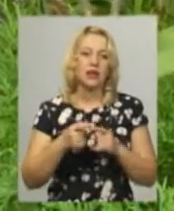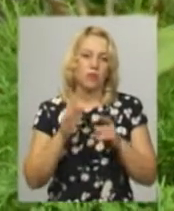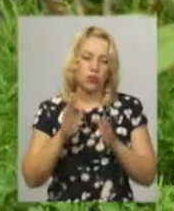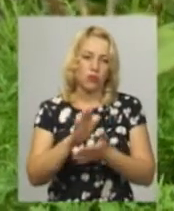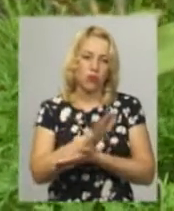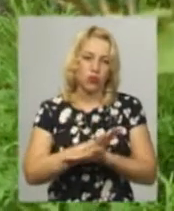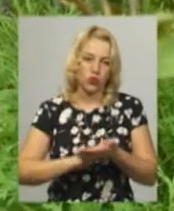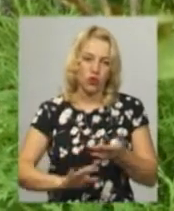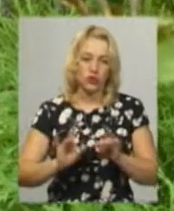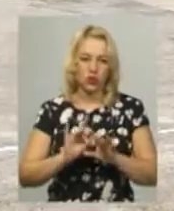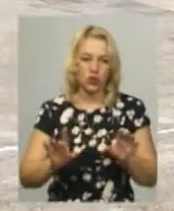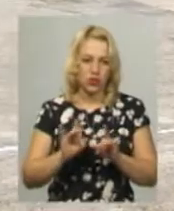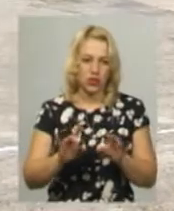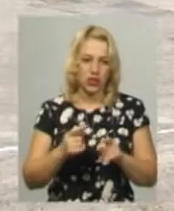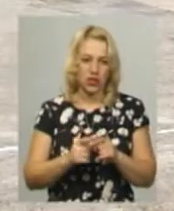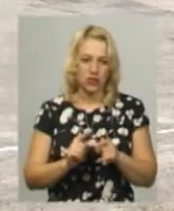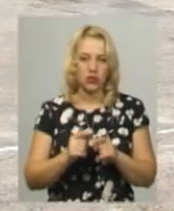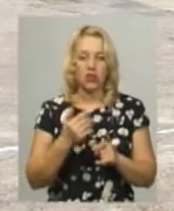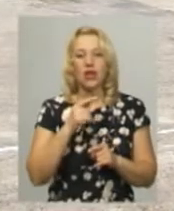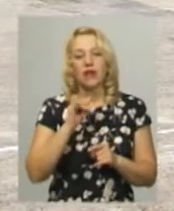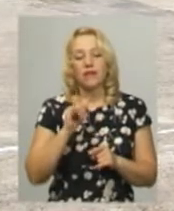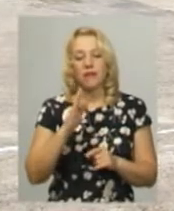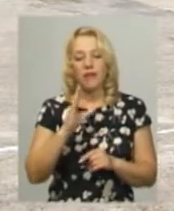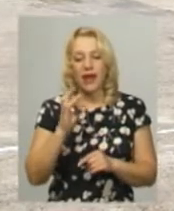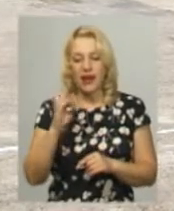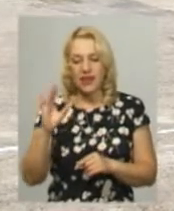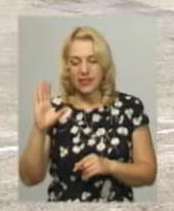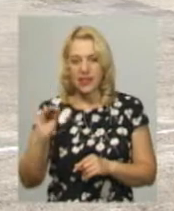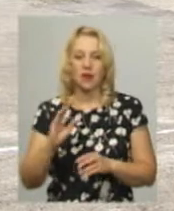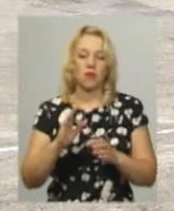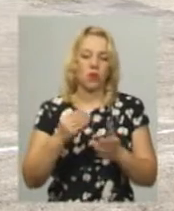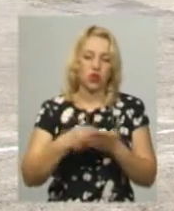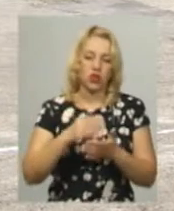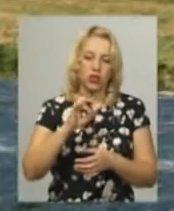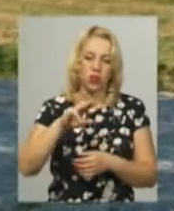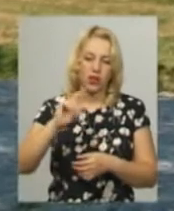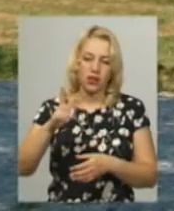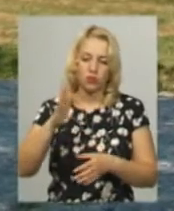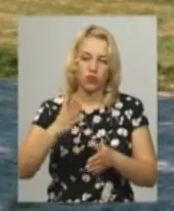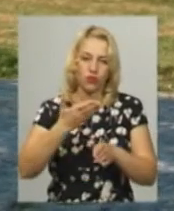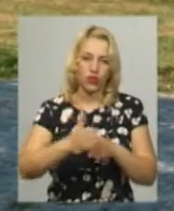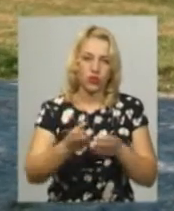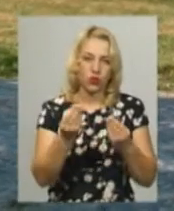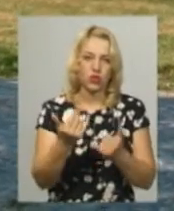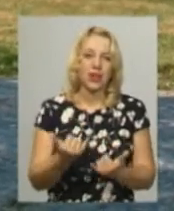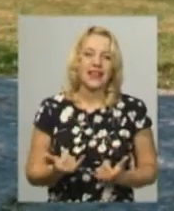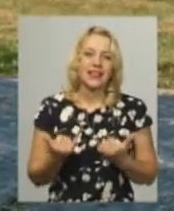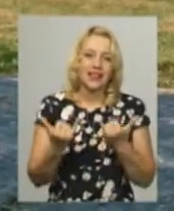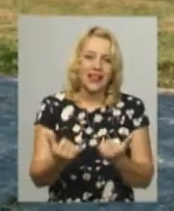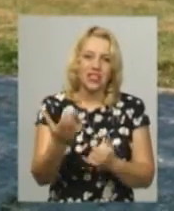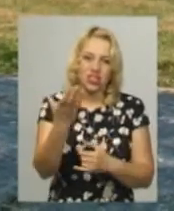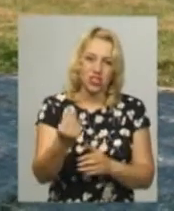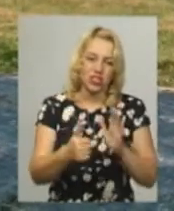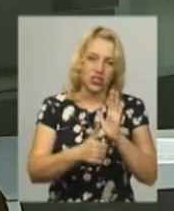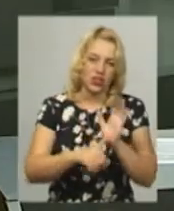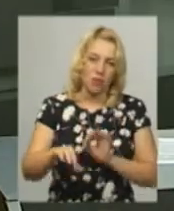Солобковецької селищної ради Ірина Солонинка. За її словами, в вересні з бюджету ОТГ виділять гроші на ще 6 проєктів. Світлана Поробок, Юрій Чорний, новини.